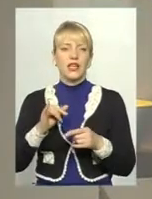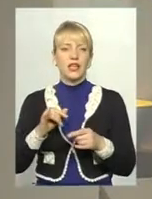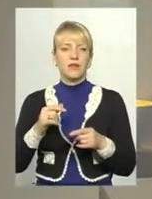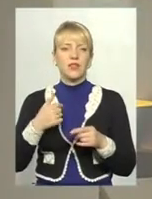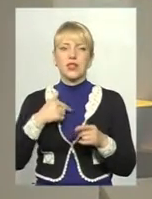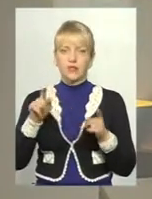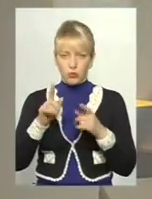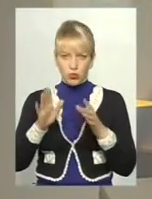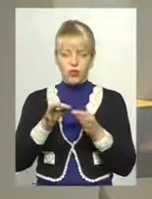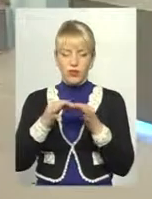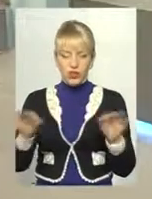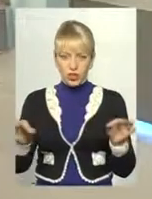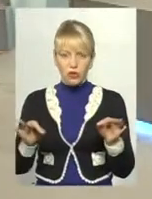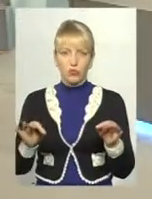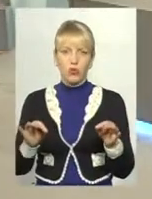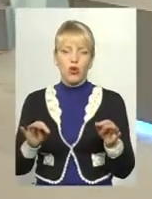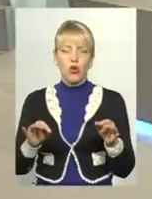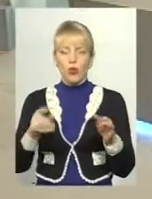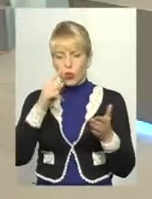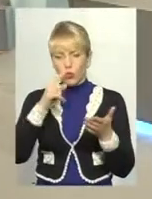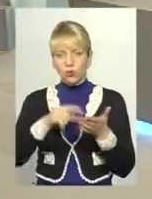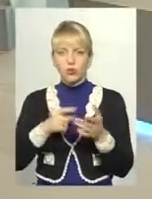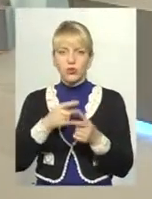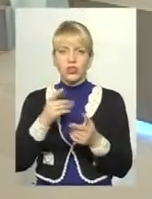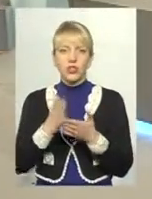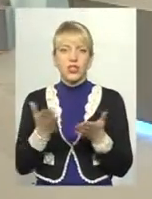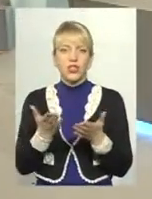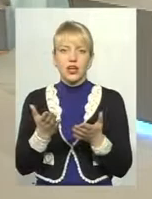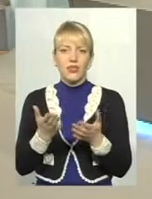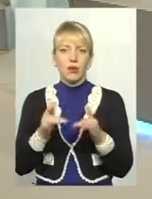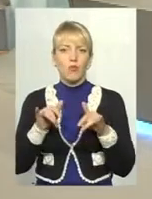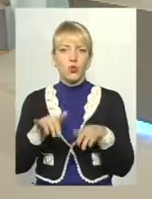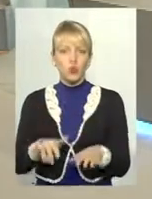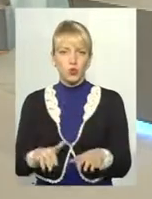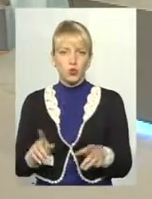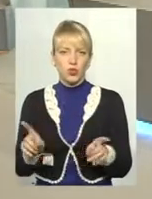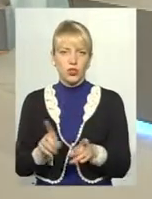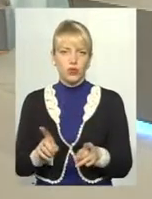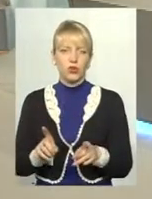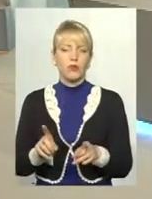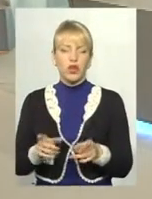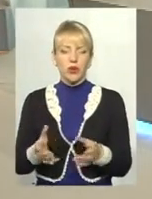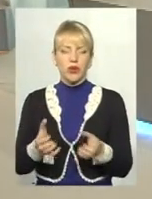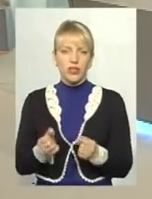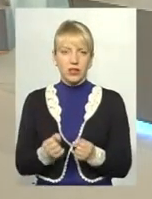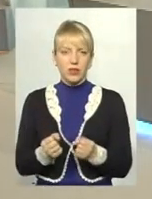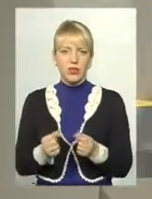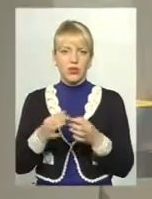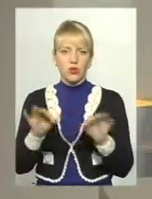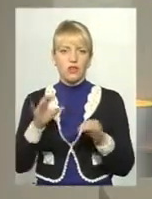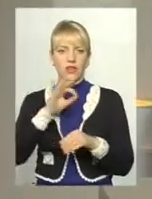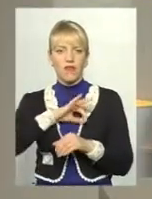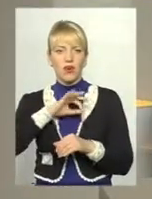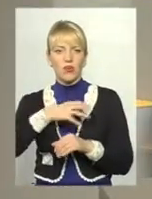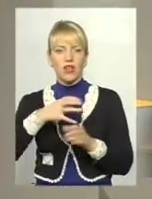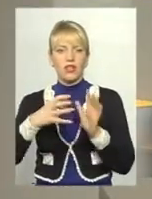він буде у вільному доступі, чи є якась процедура, щоб отримати дозвіл на використання бренду? Чи